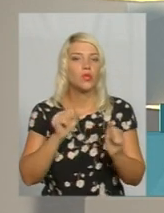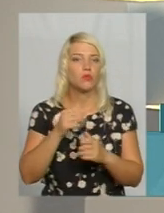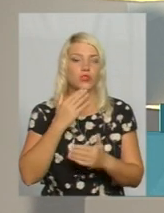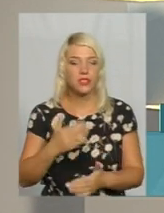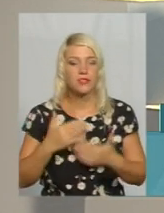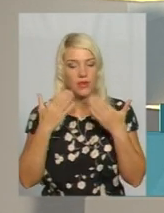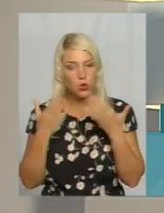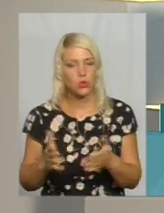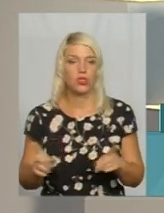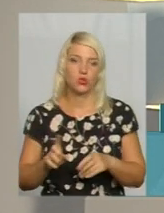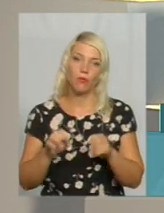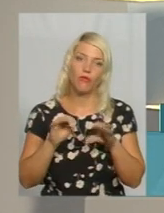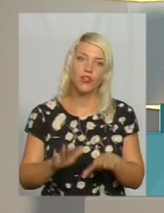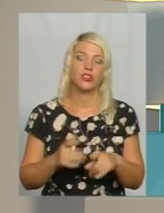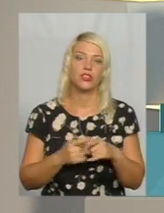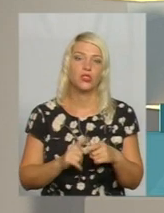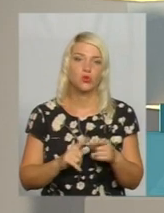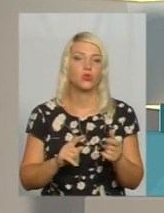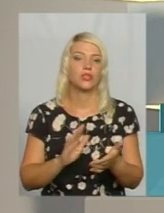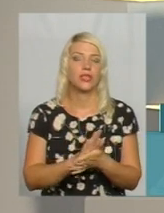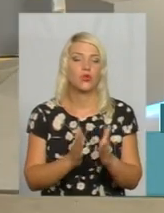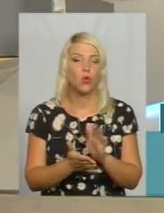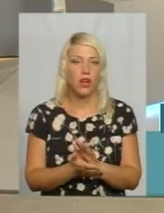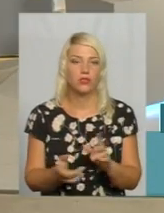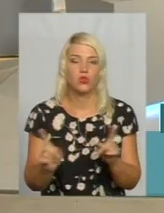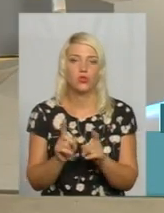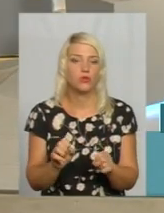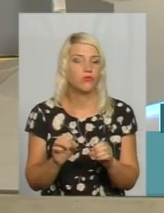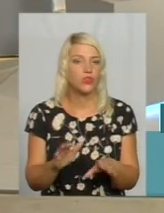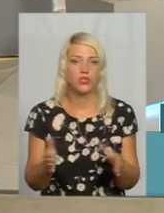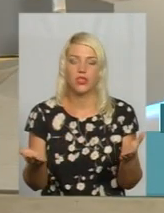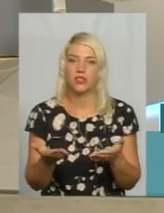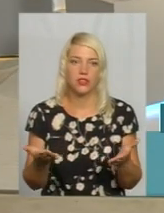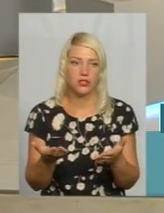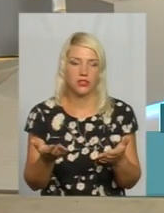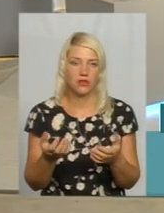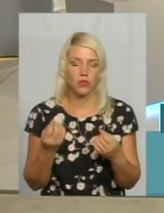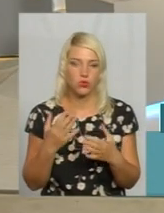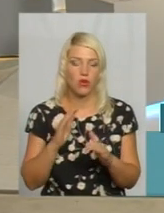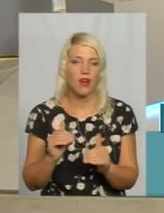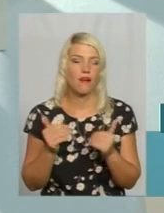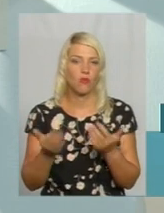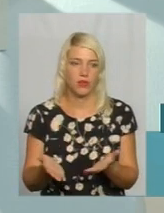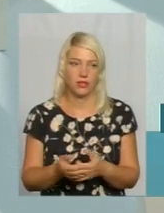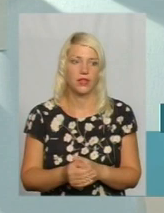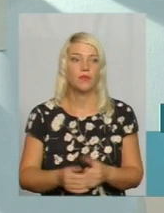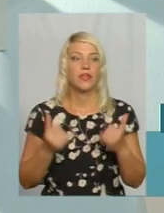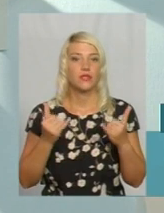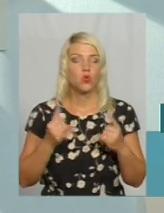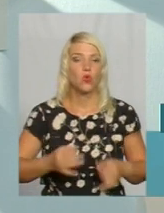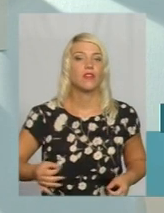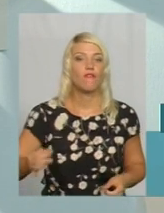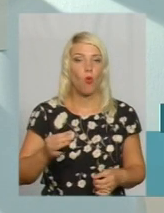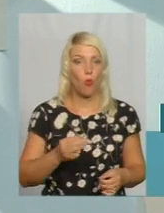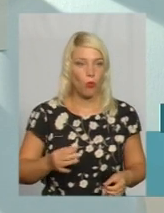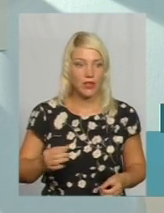вирішити цю ситуацію, або хоча б отримати там якісь професійні консультації. Сьогодні в області